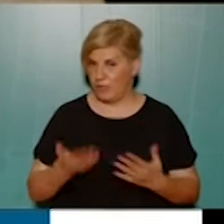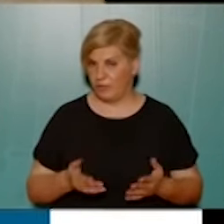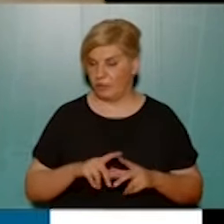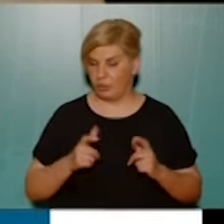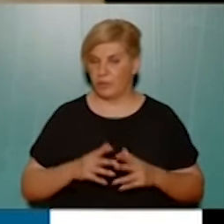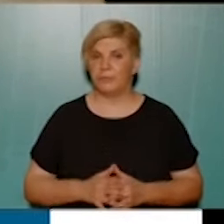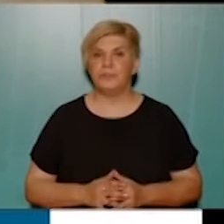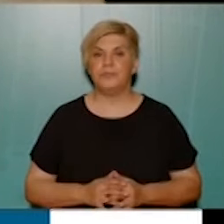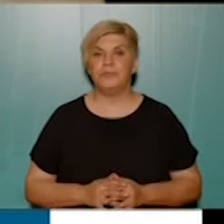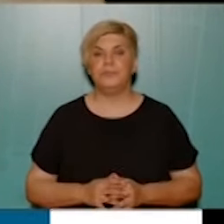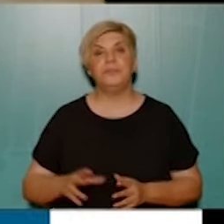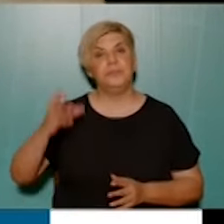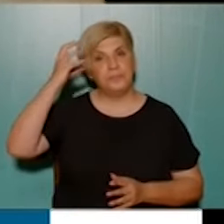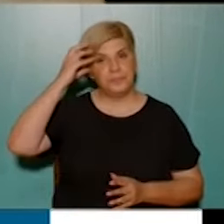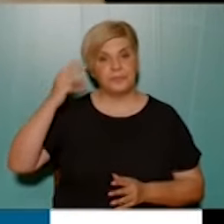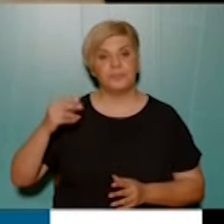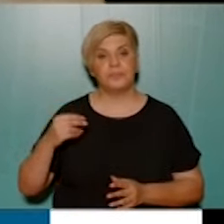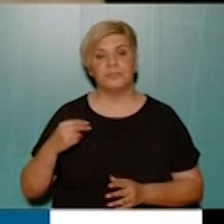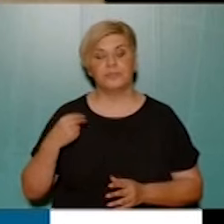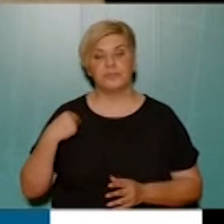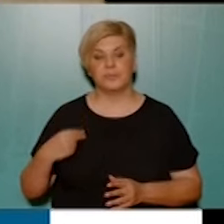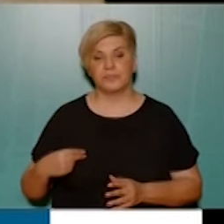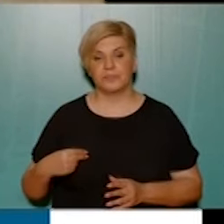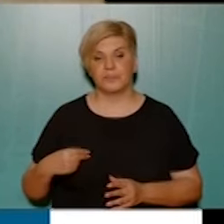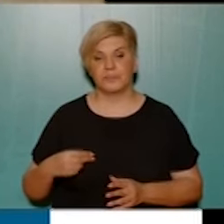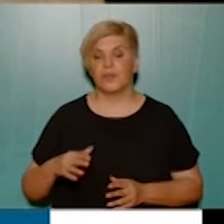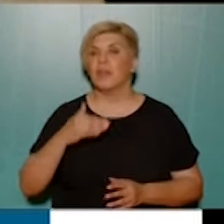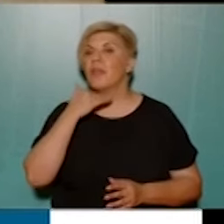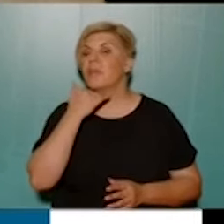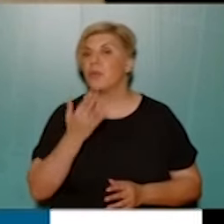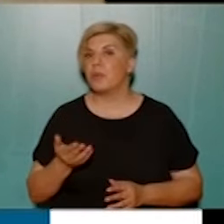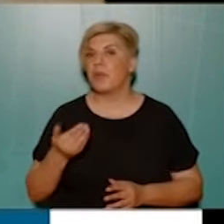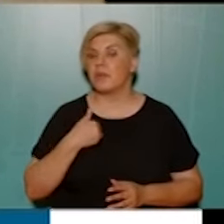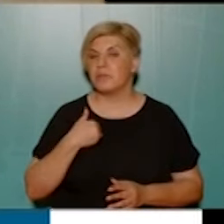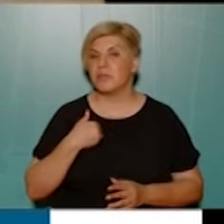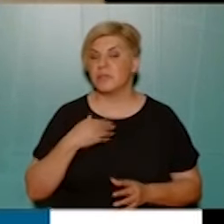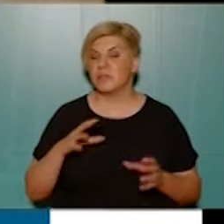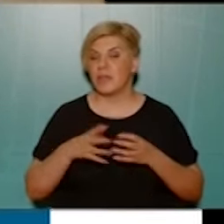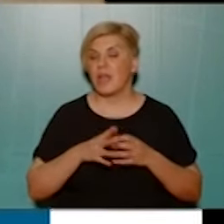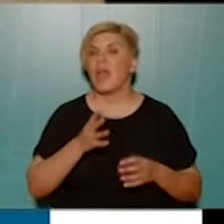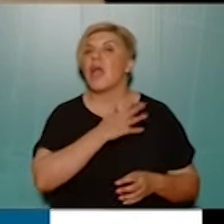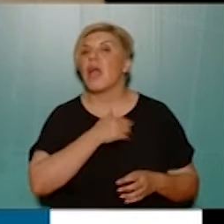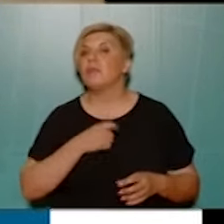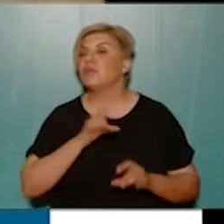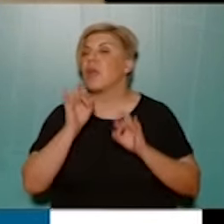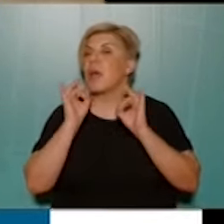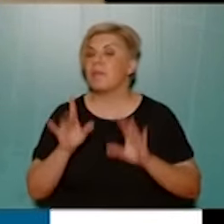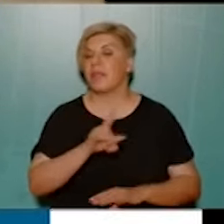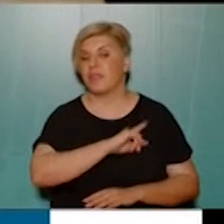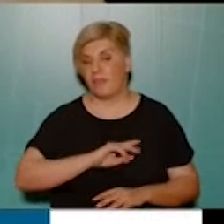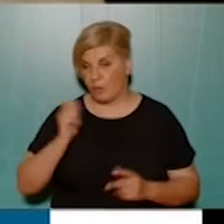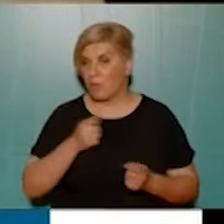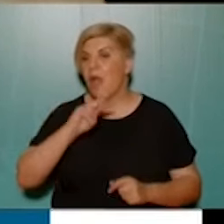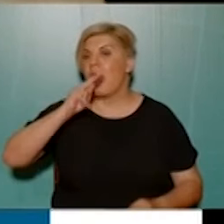Και θα θυμίσω, κύριε Δήμαρχε, ναι, δεν μπορούμε να έχουμε εμείς σαν παράταξη εμπιστοσύνη σε καμία διοίκηση, γι' αυτό κάνουμε